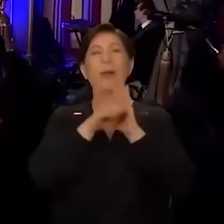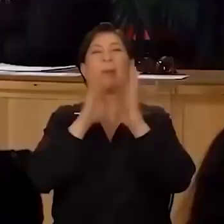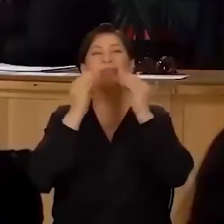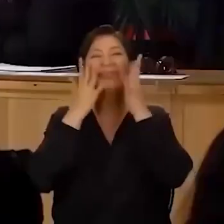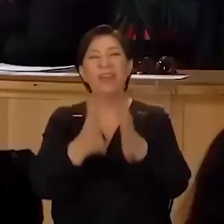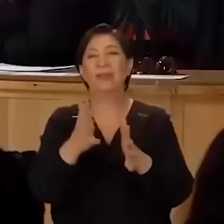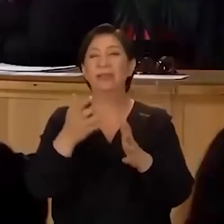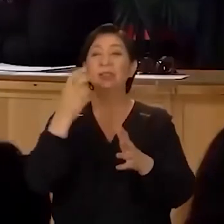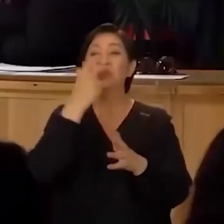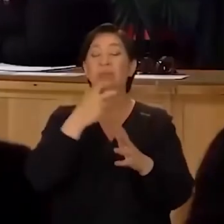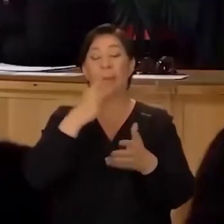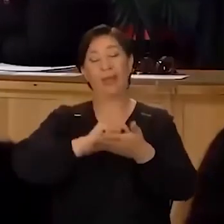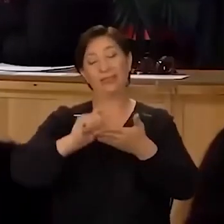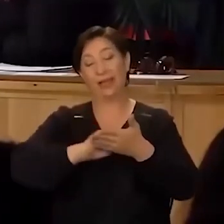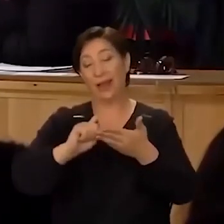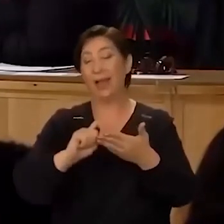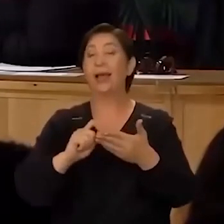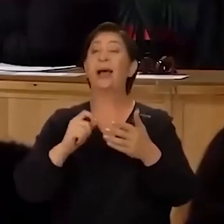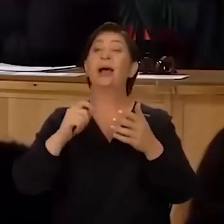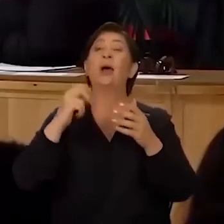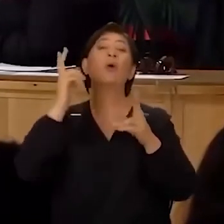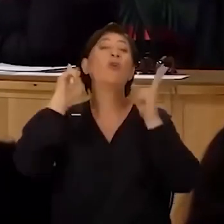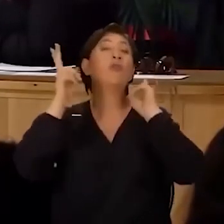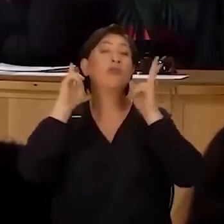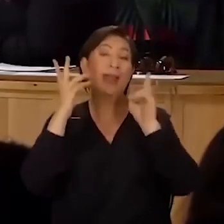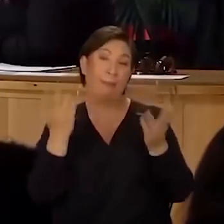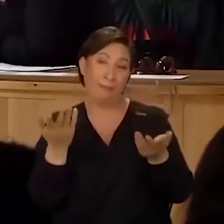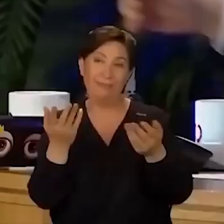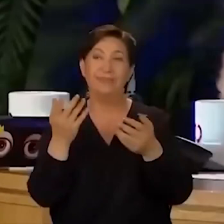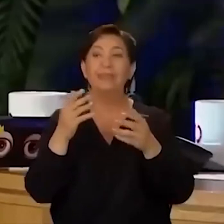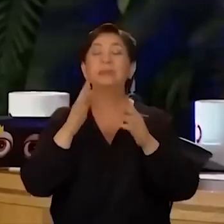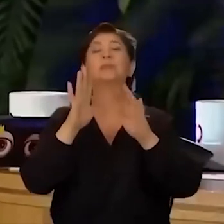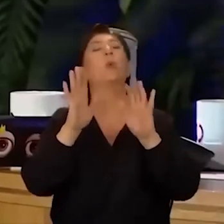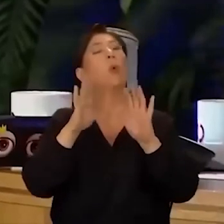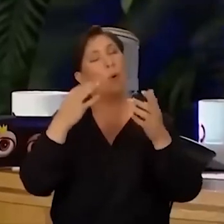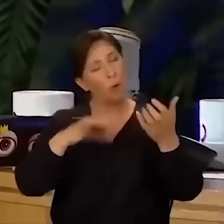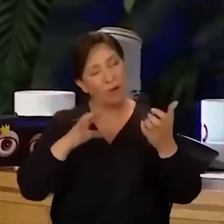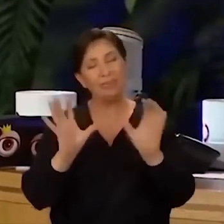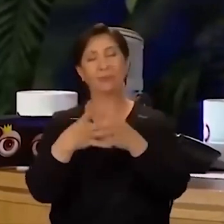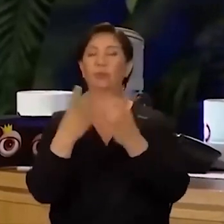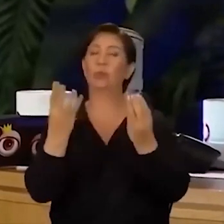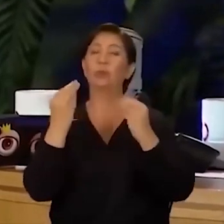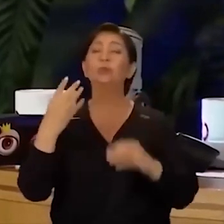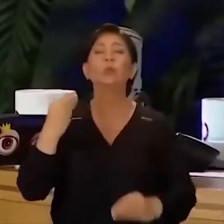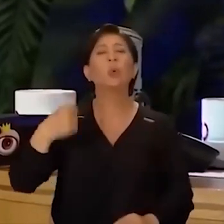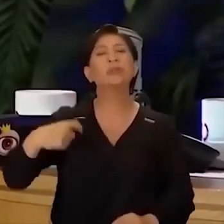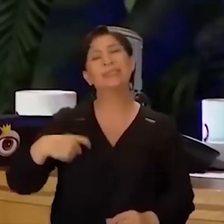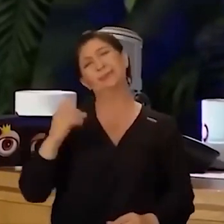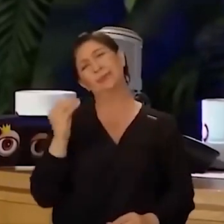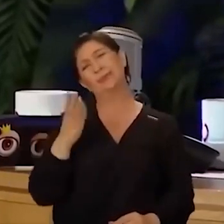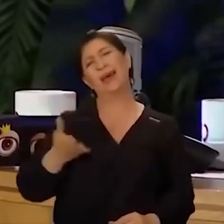nefret ettiğim şey şarkımın yasarı, kuaförüm… öyle deme, neden biliyor tabii ki orkestan çok iyidir. Çok özel